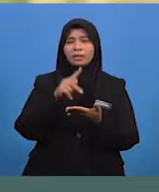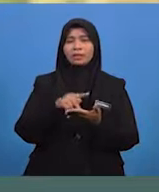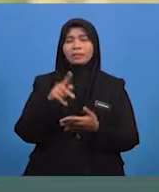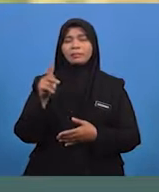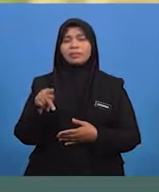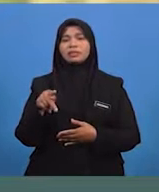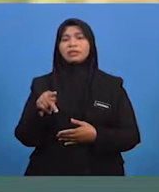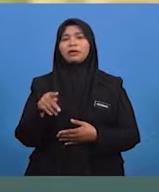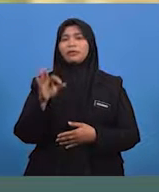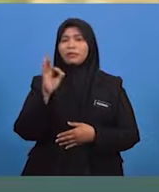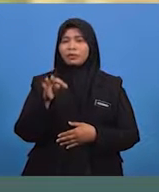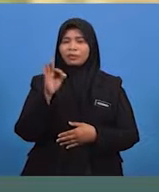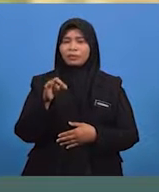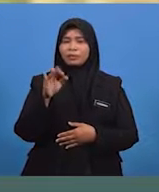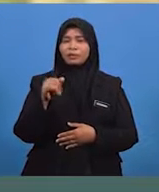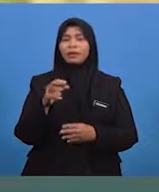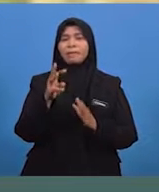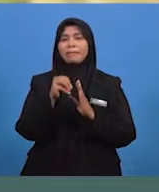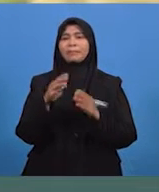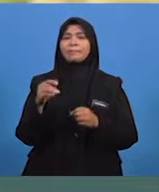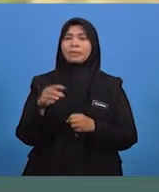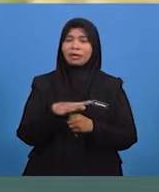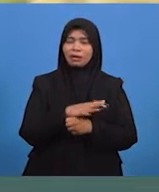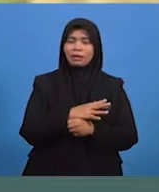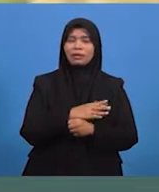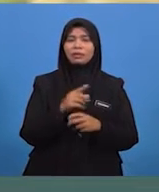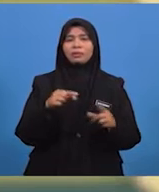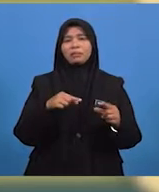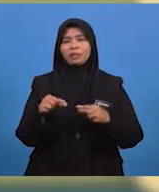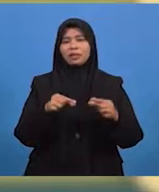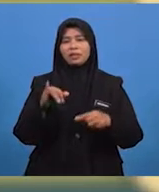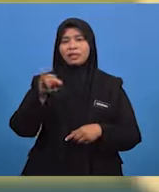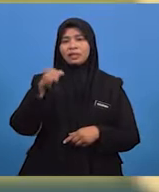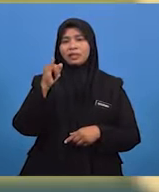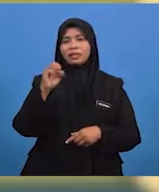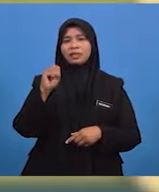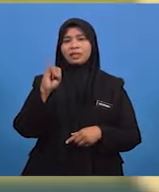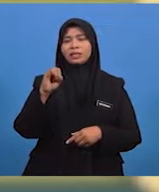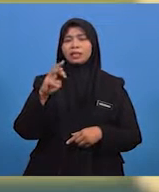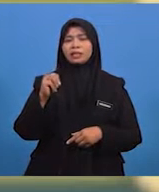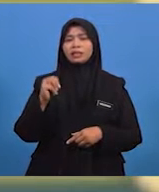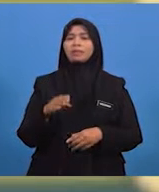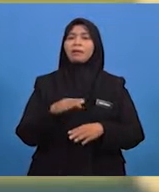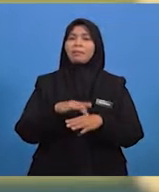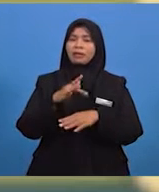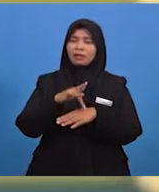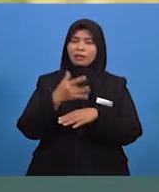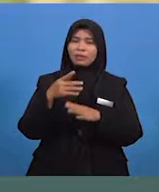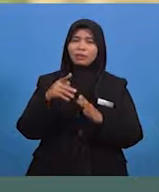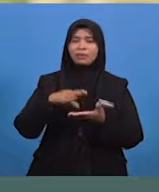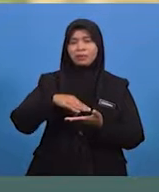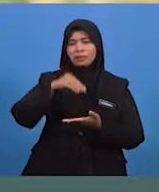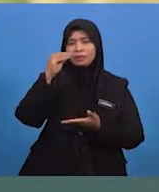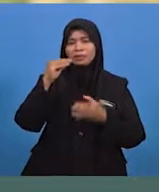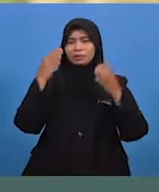faktor-faktor yang mempengaruhi pergerakan jisim. Baiklah, murid-murid. Pada awal pembelajaran,